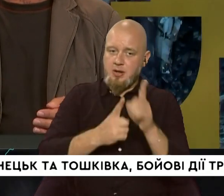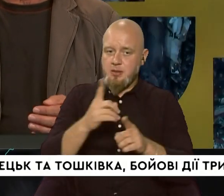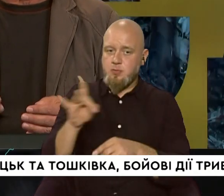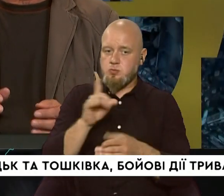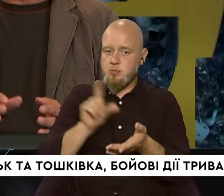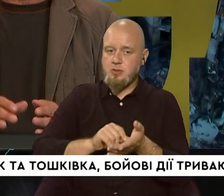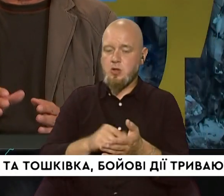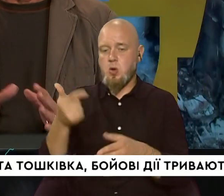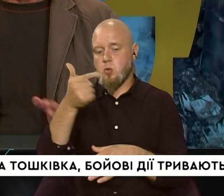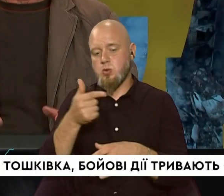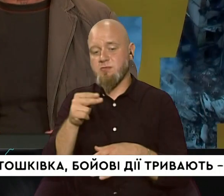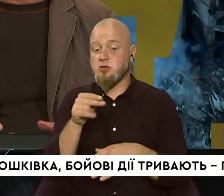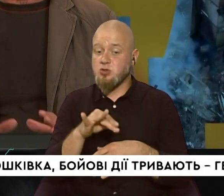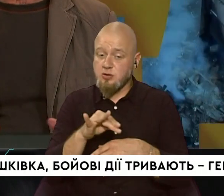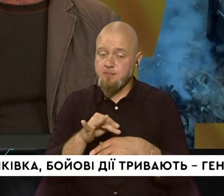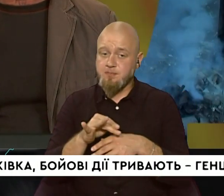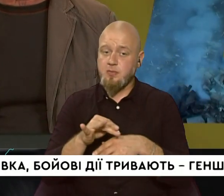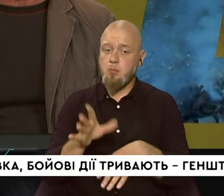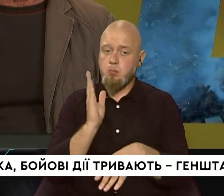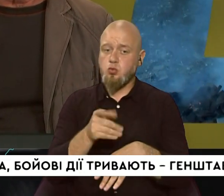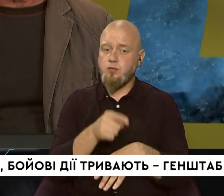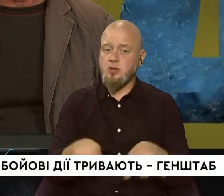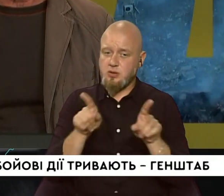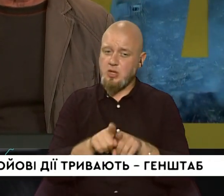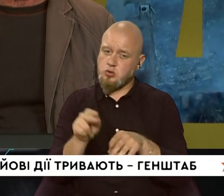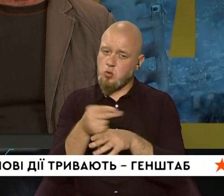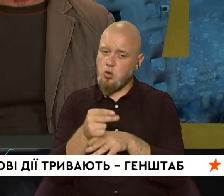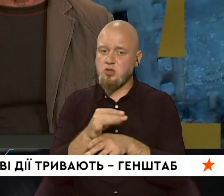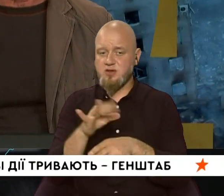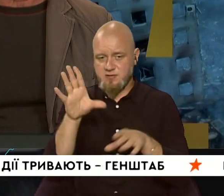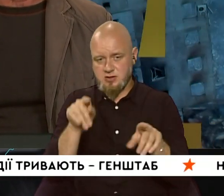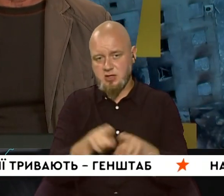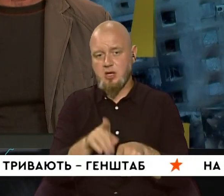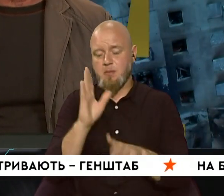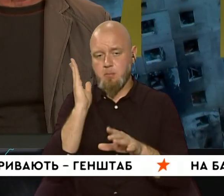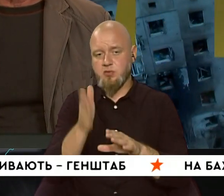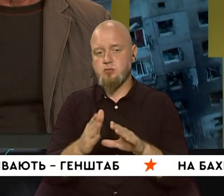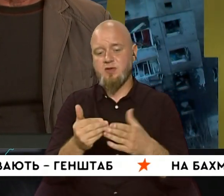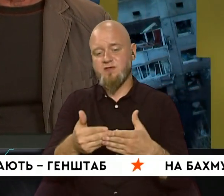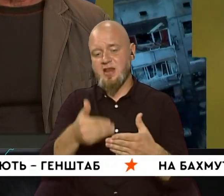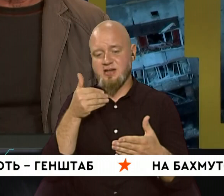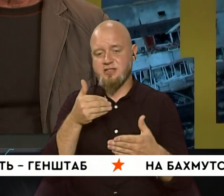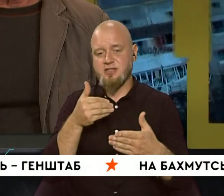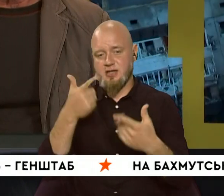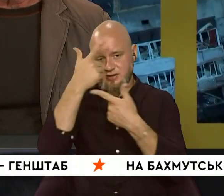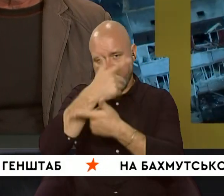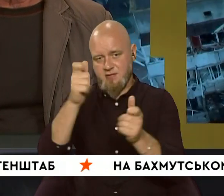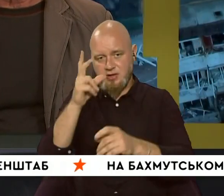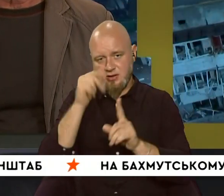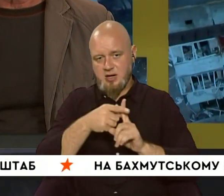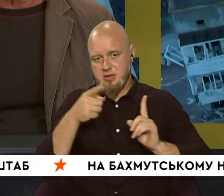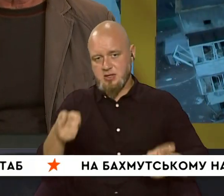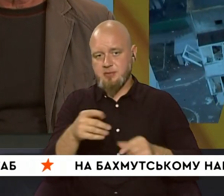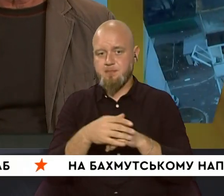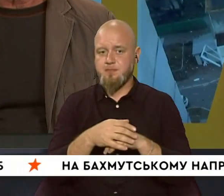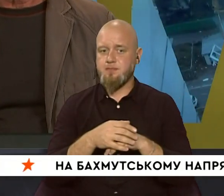пенсій, з грудневим, чи будуть вони теж скориговані, чи все ж таки відбудуться у раніше заявлені терміни?